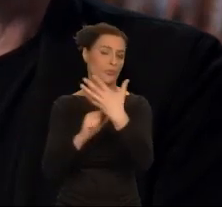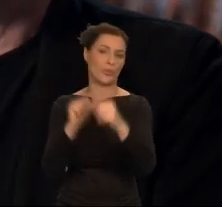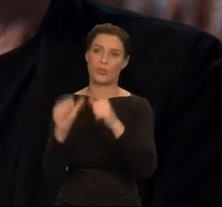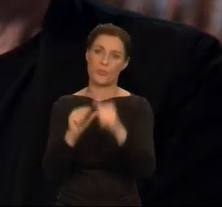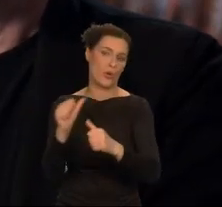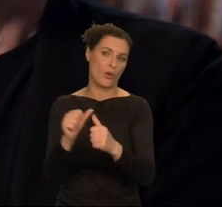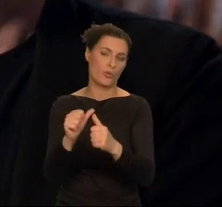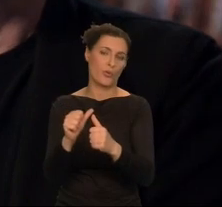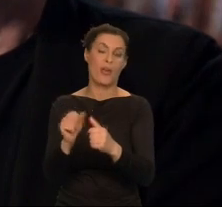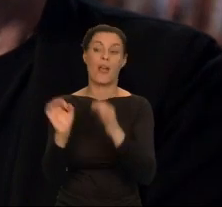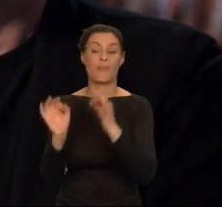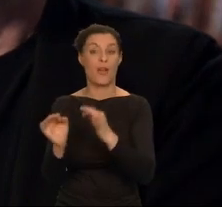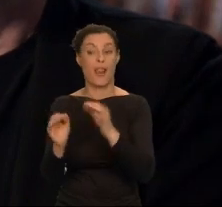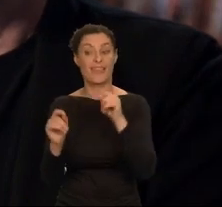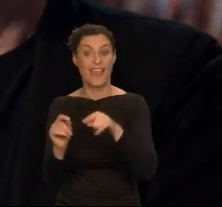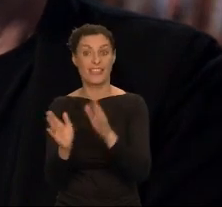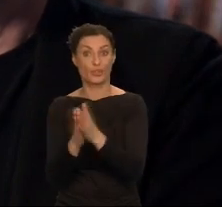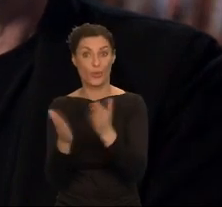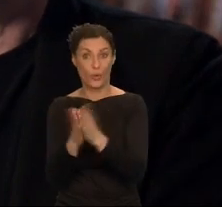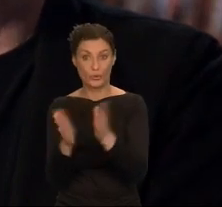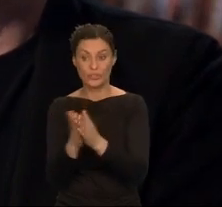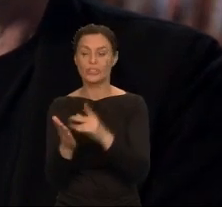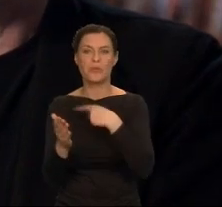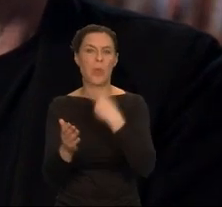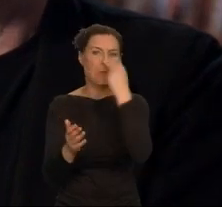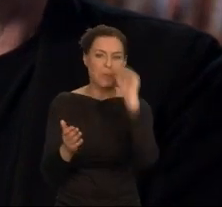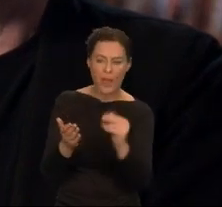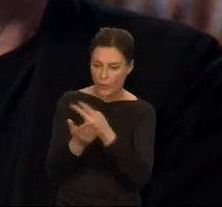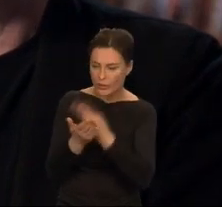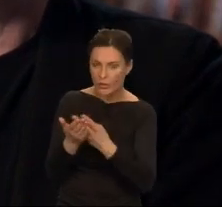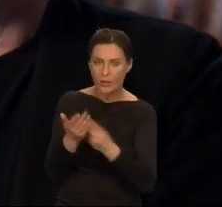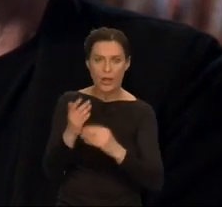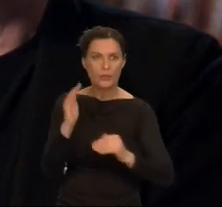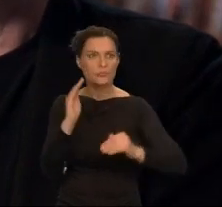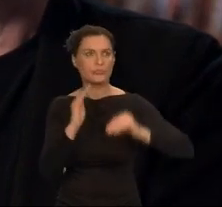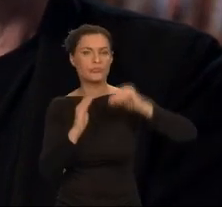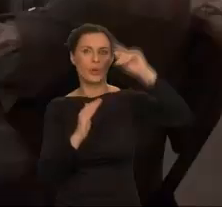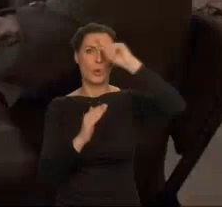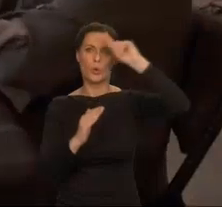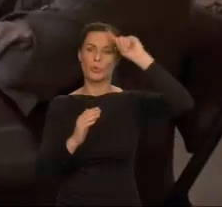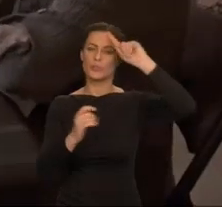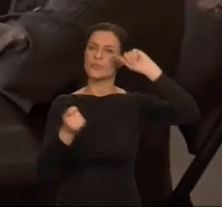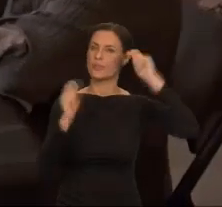Na jej książkach wychowali się ludzie, którzy dziś kształtują opinie i zmieniają świat.